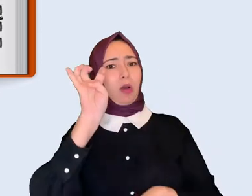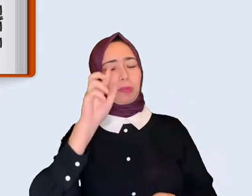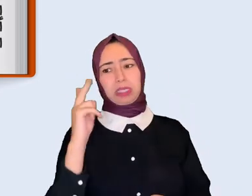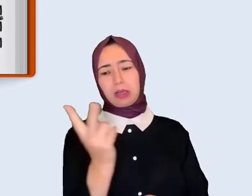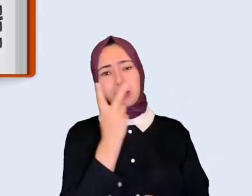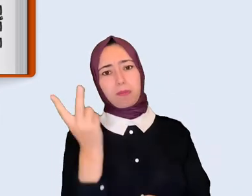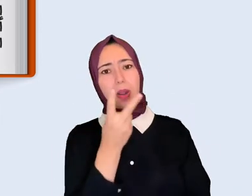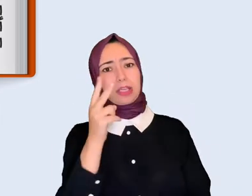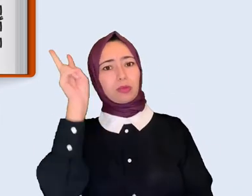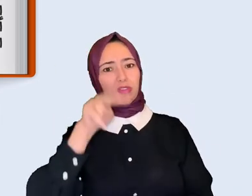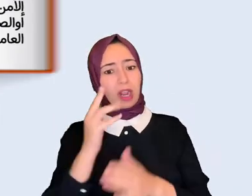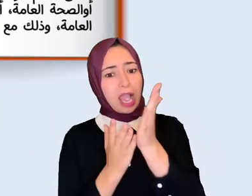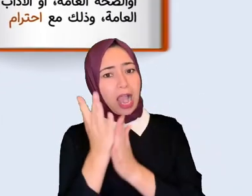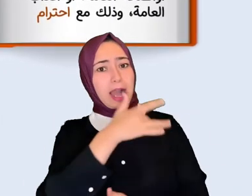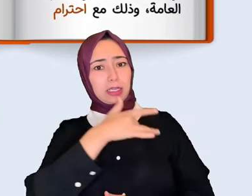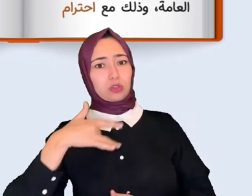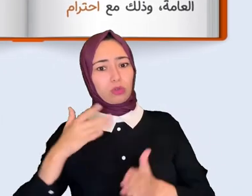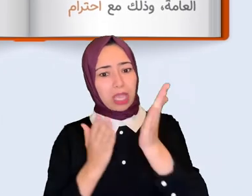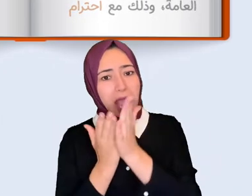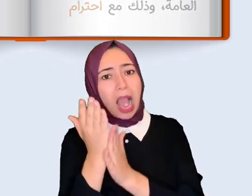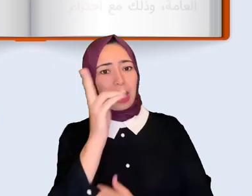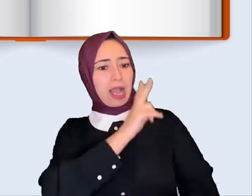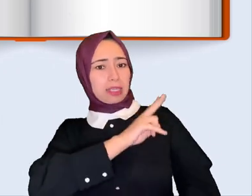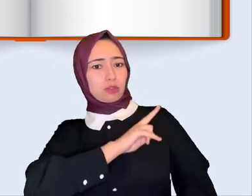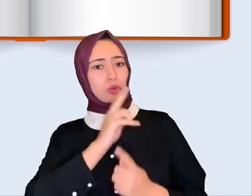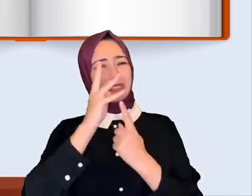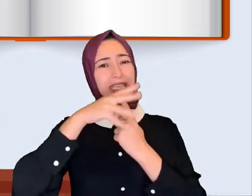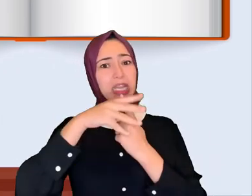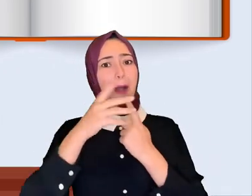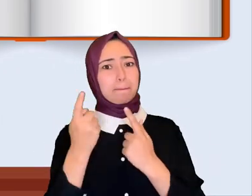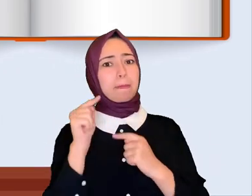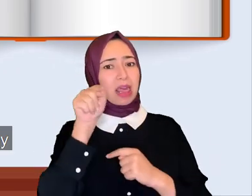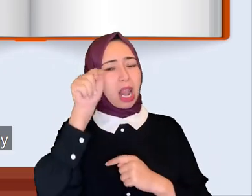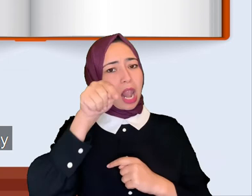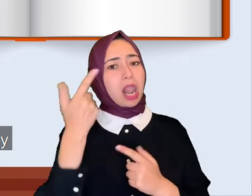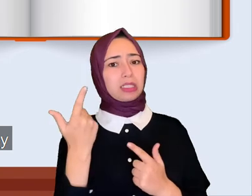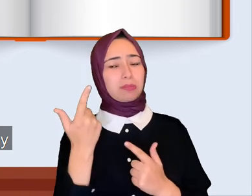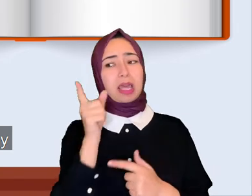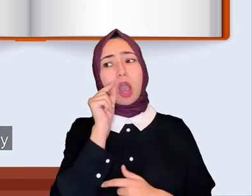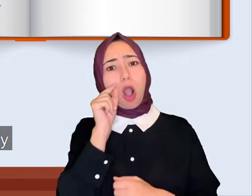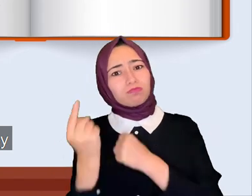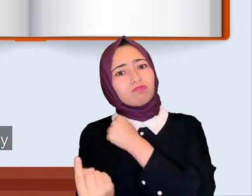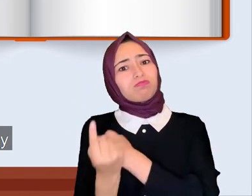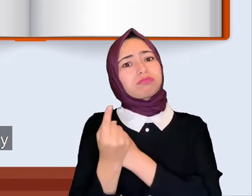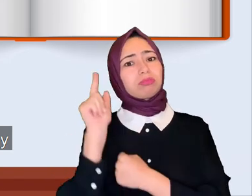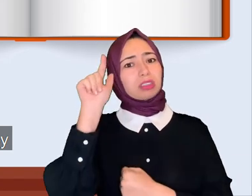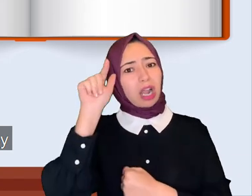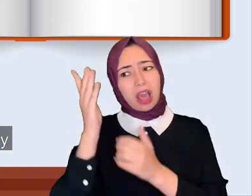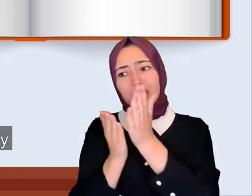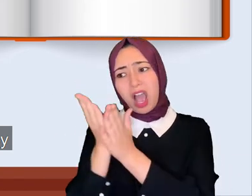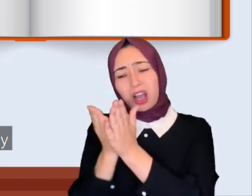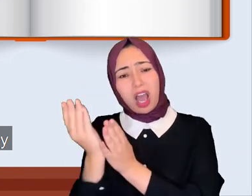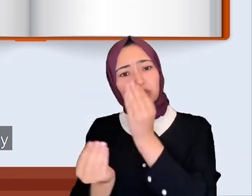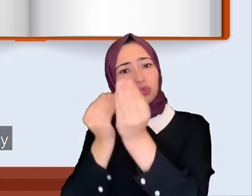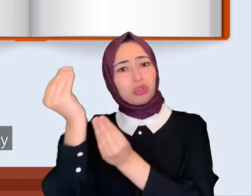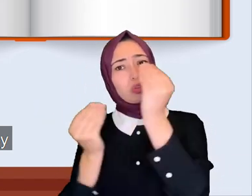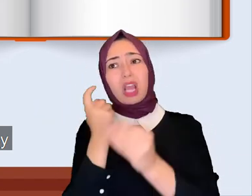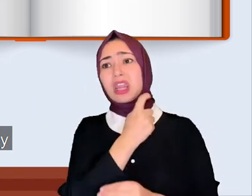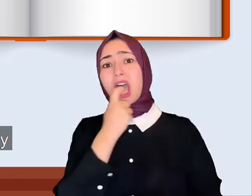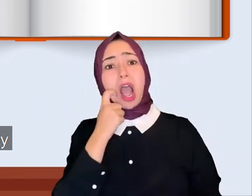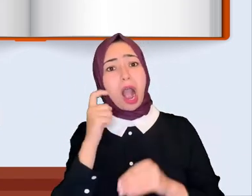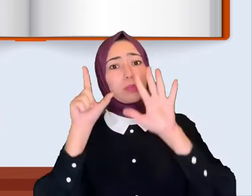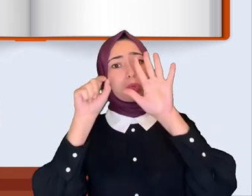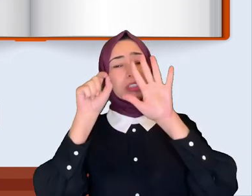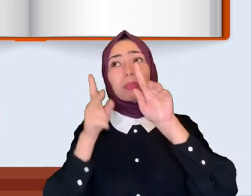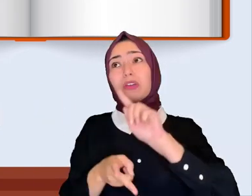الدستور على خاطره يمس من جوهر الحق في الصحة والحق في الضمان الاجتماعي خاطر يجعل منهم استثناءات يتمتعوا بيهم فقط كان في